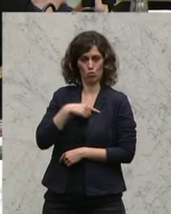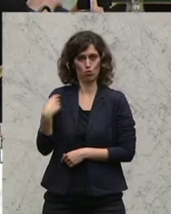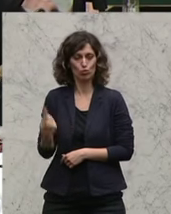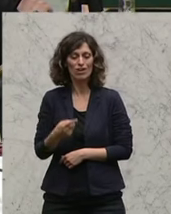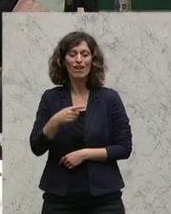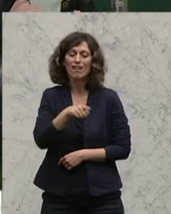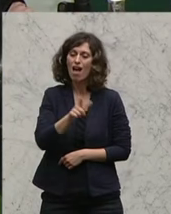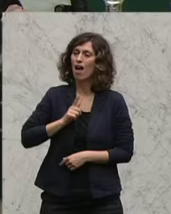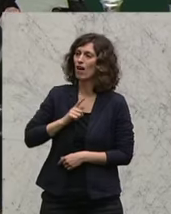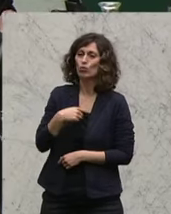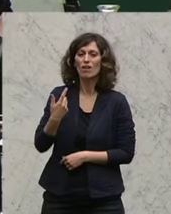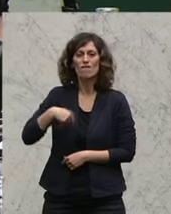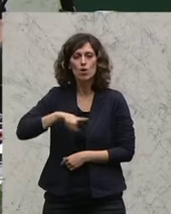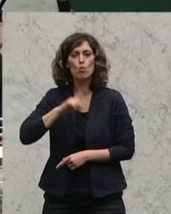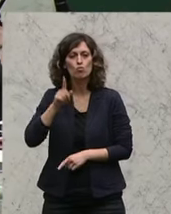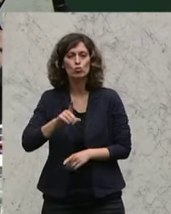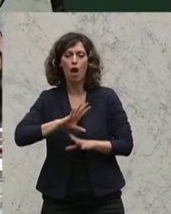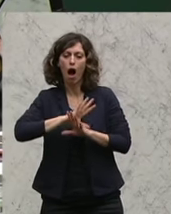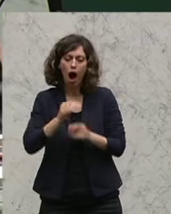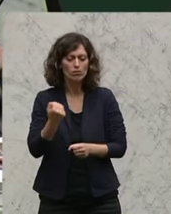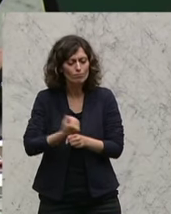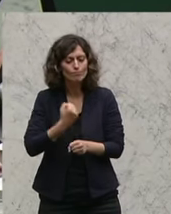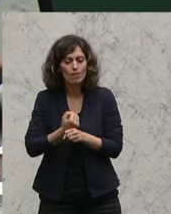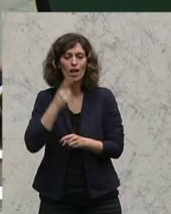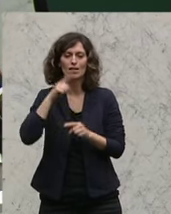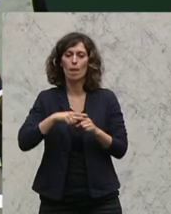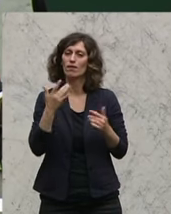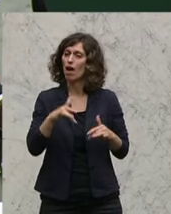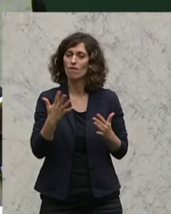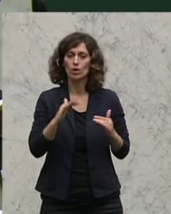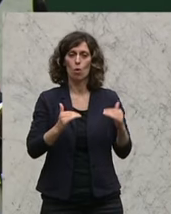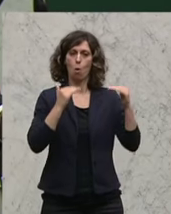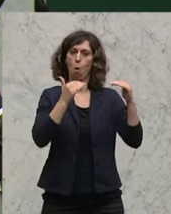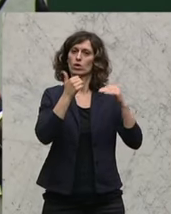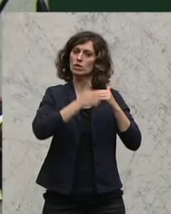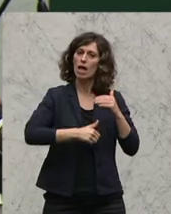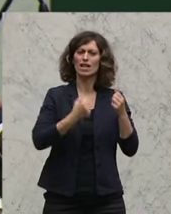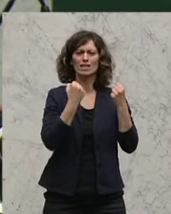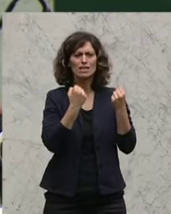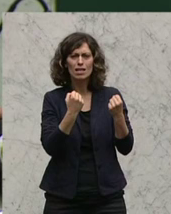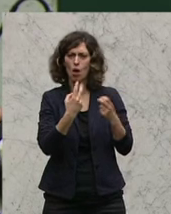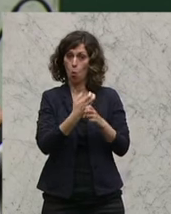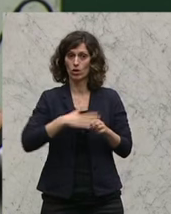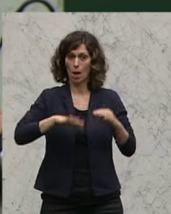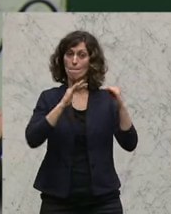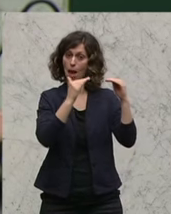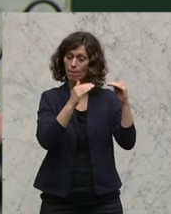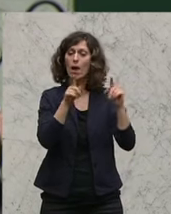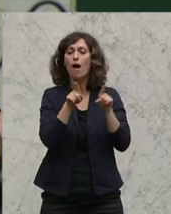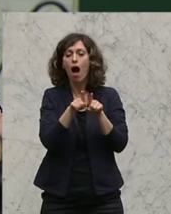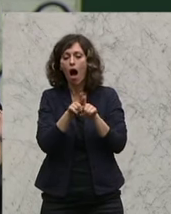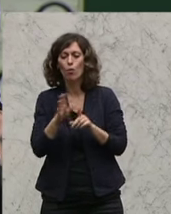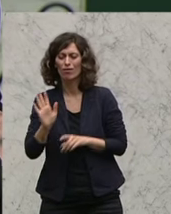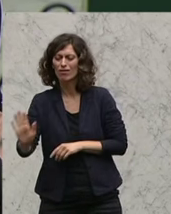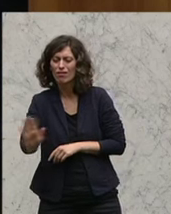unternehmen, dass auf der einen Seite der hohe Standard der Sicherheit in Österreich, aber auf der anderen Seite auch ihre Sorgen,